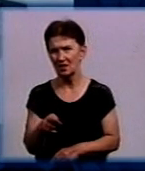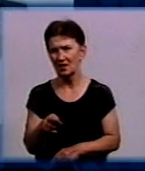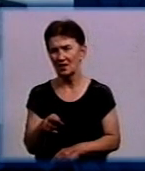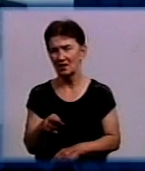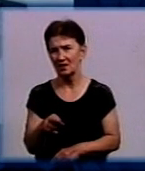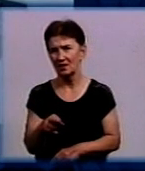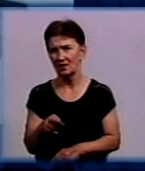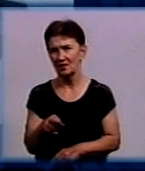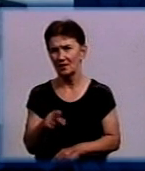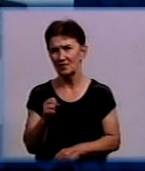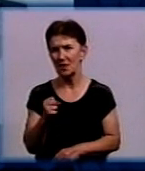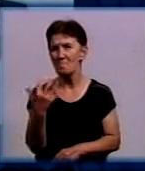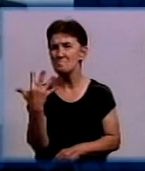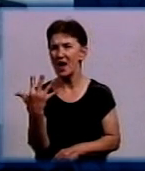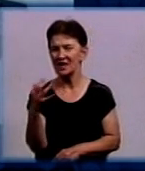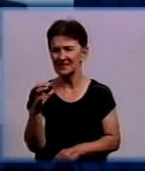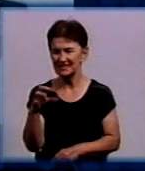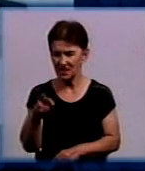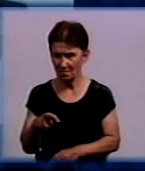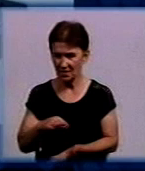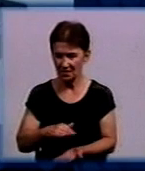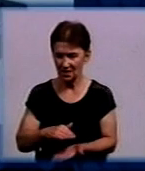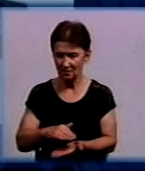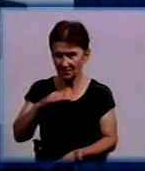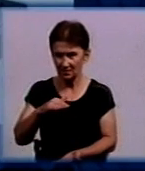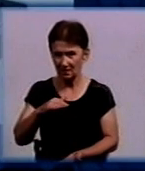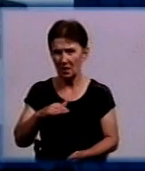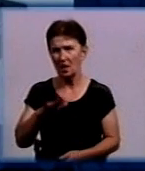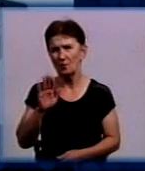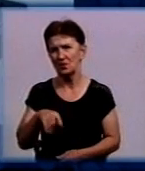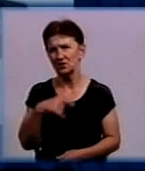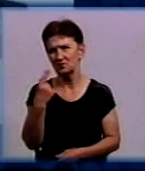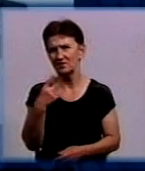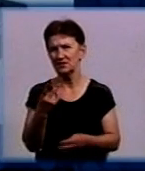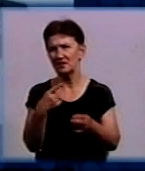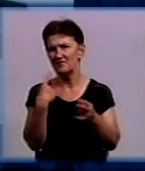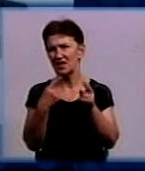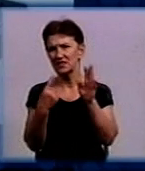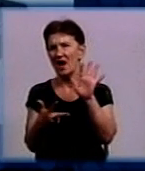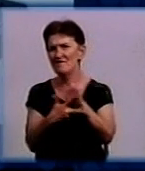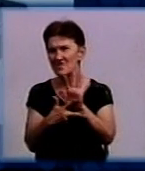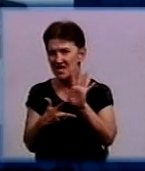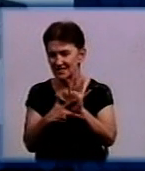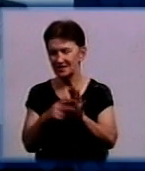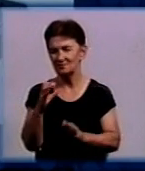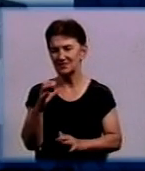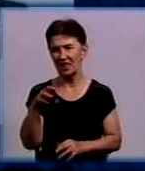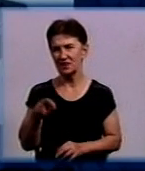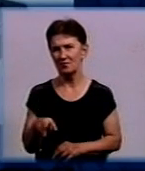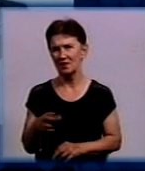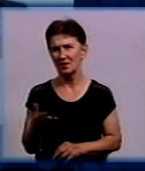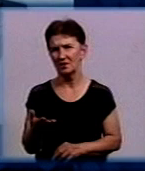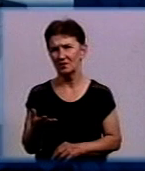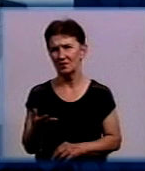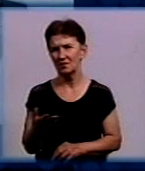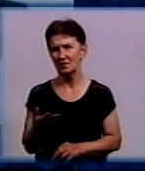На 5 сантиметрів сказали. Потім положили асфальт, кажуть, вже треба на 8 сантиметрів. Це